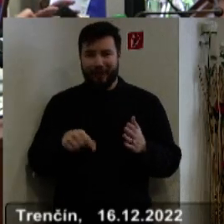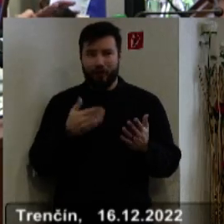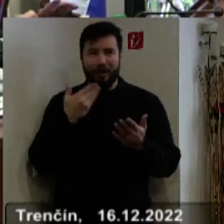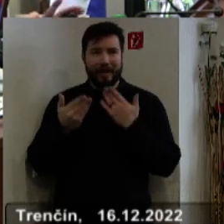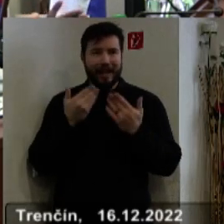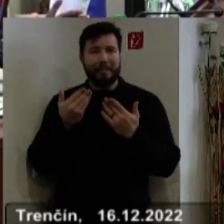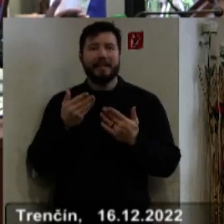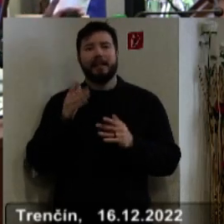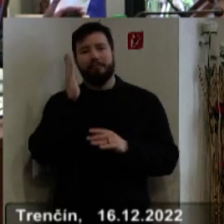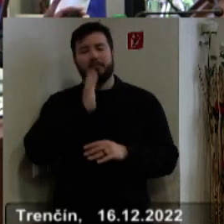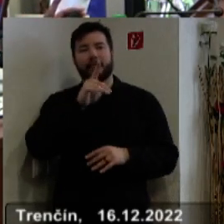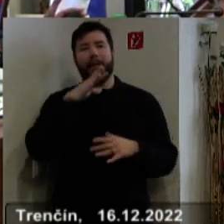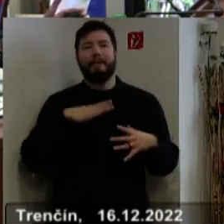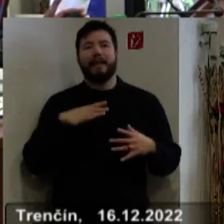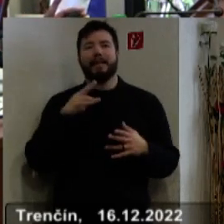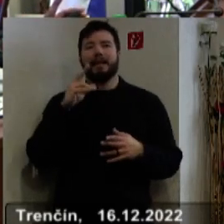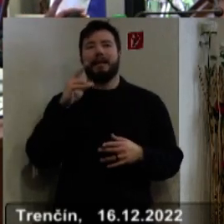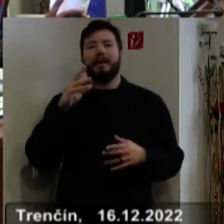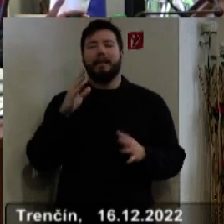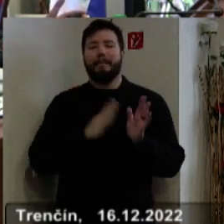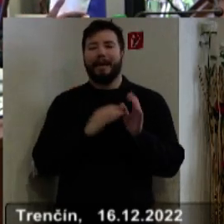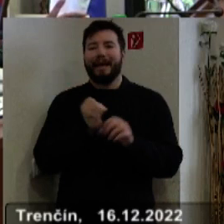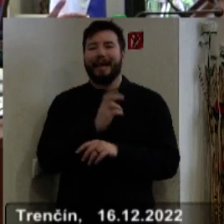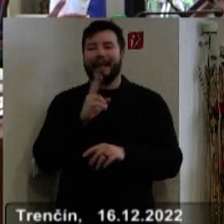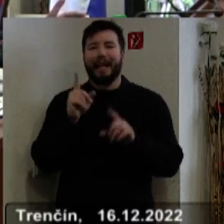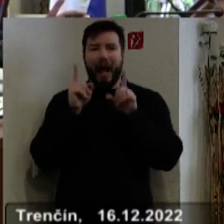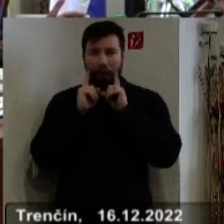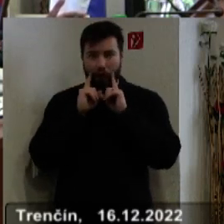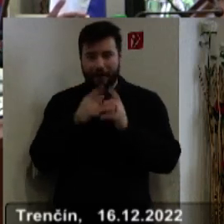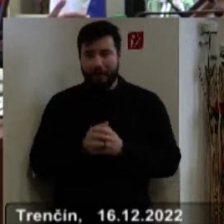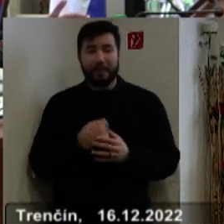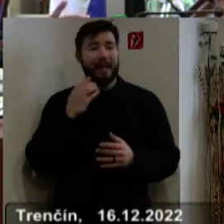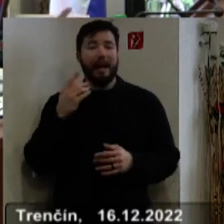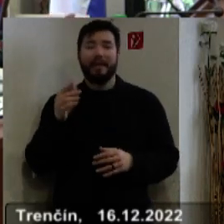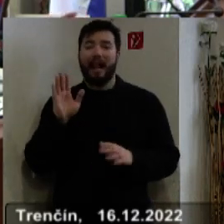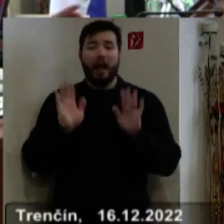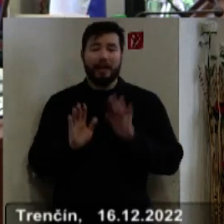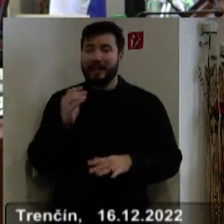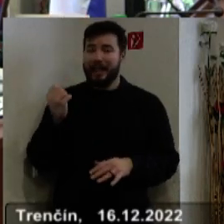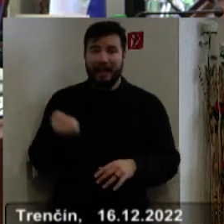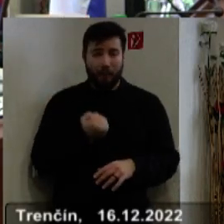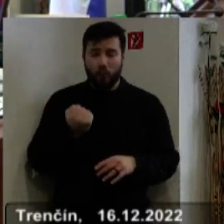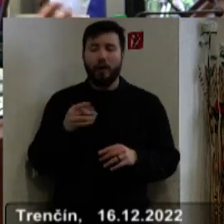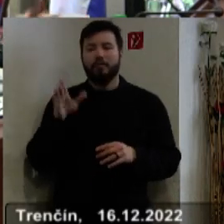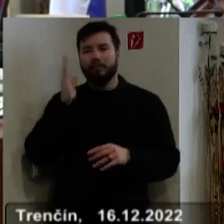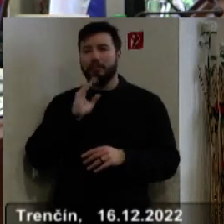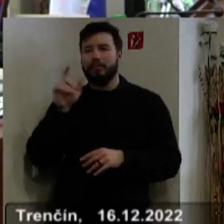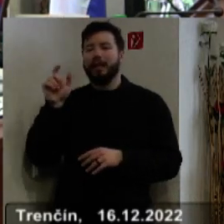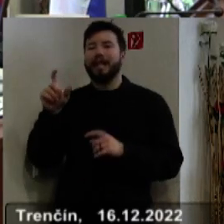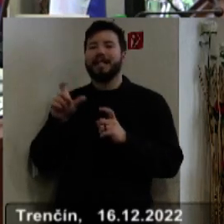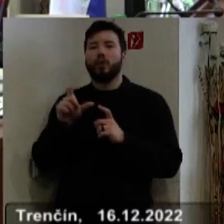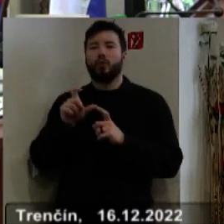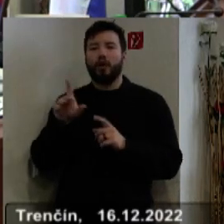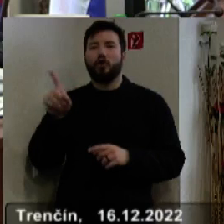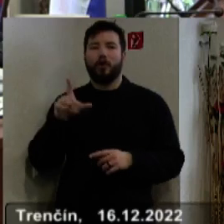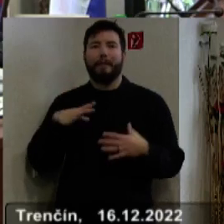referentku kancelárii predsedu TSK o prípade nefunkčnosti hlasovacích zariadení. Poverujem za skrutátorov a určením skrutátorov pani